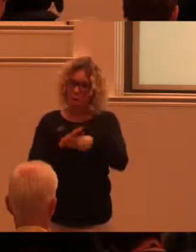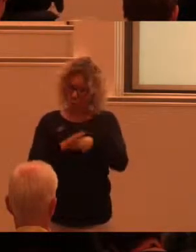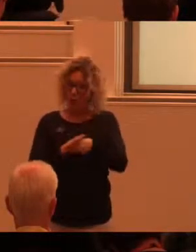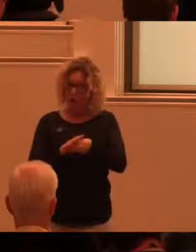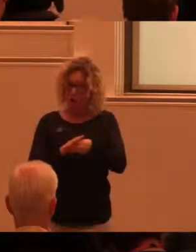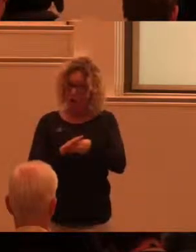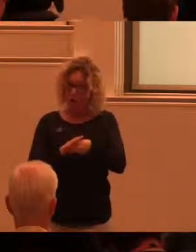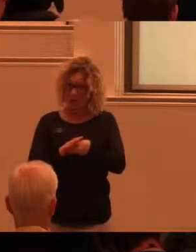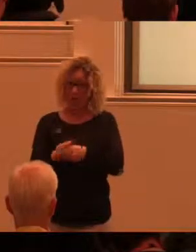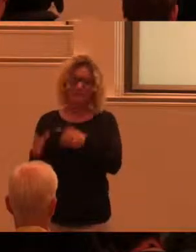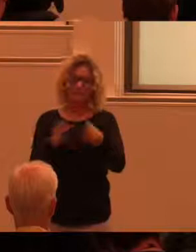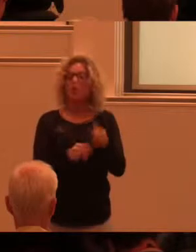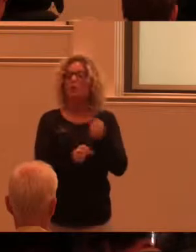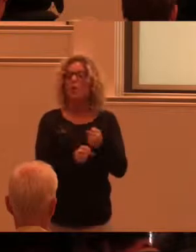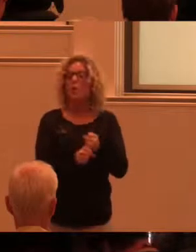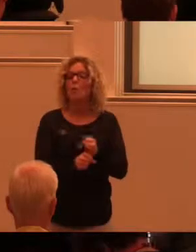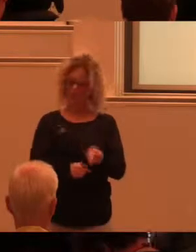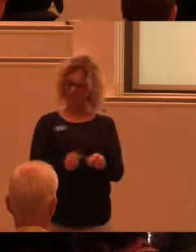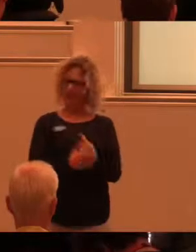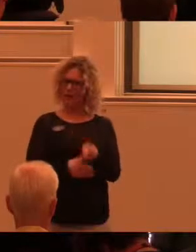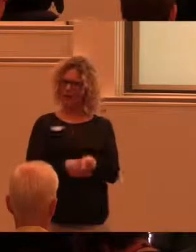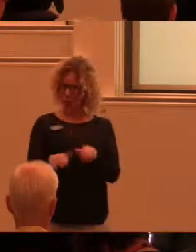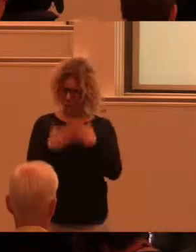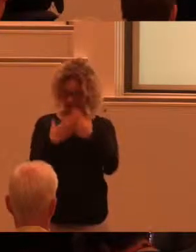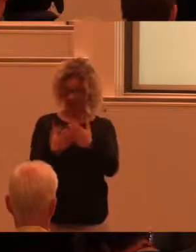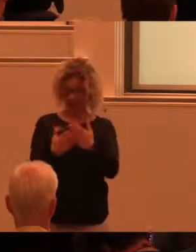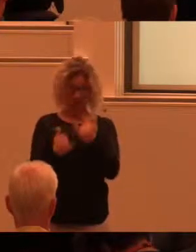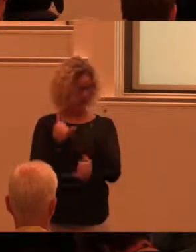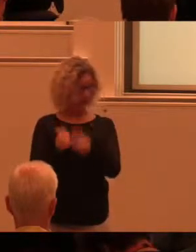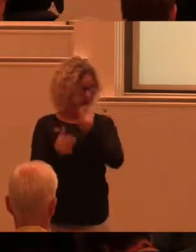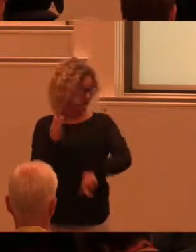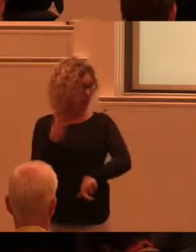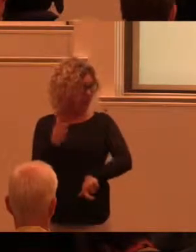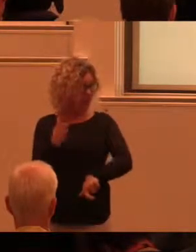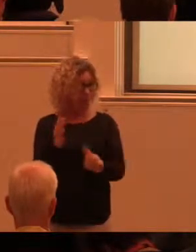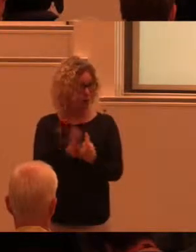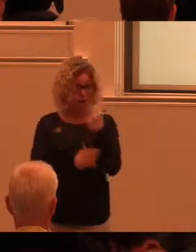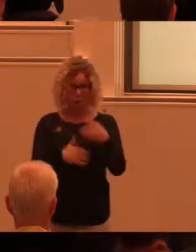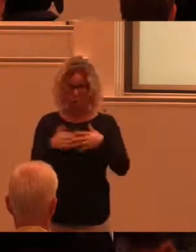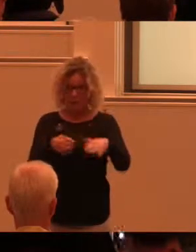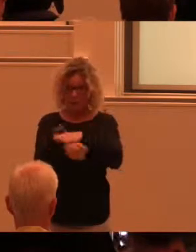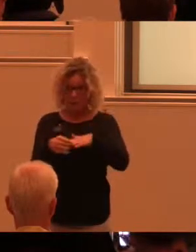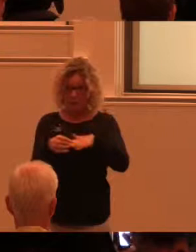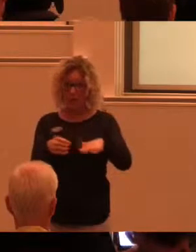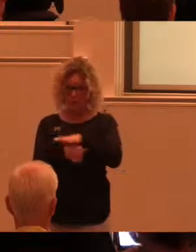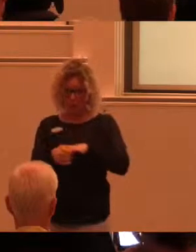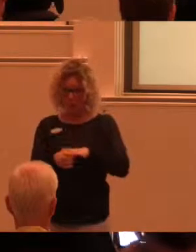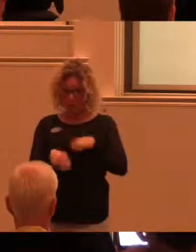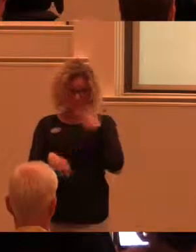Och sen när det gäller jobb. Vad gör vi där? Jag vet inte om ni har läst de här senaste artiklarna om vad som händer på arbetsmarknadsområdet.